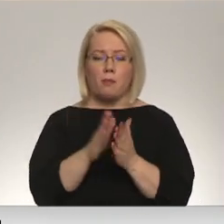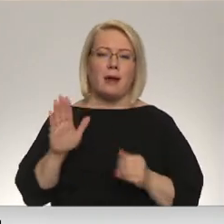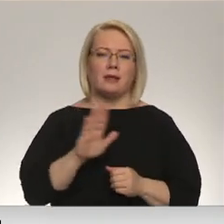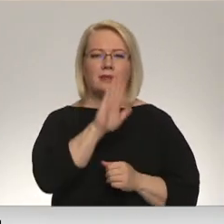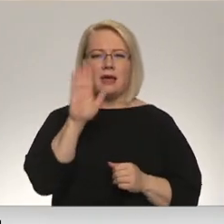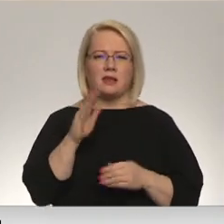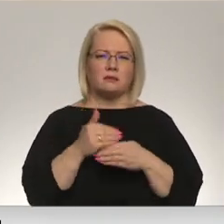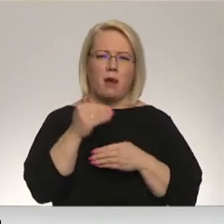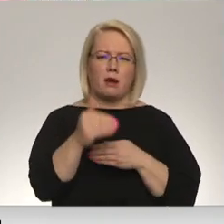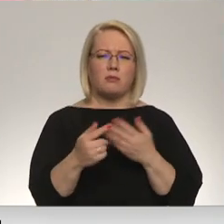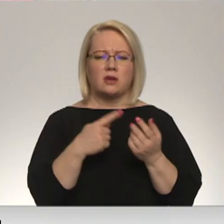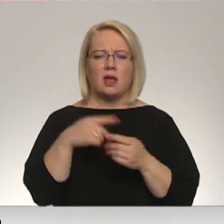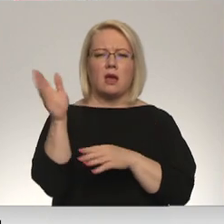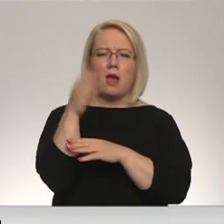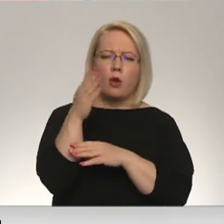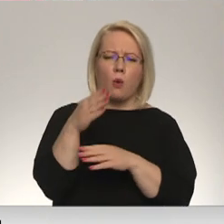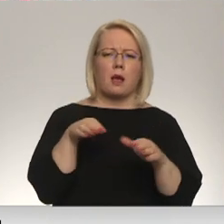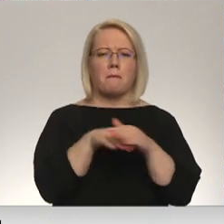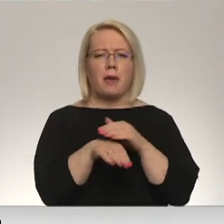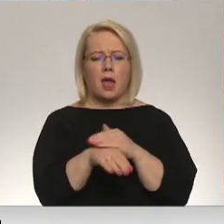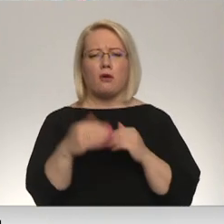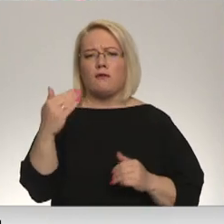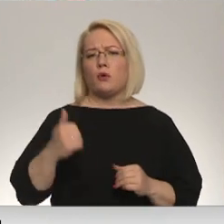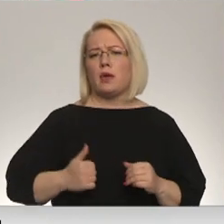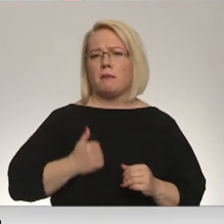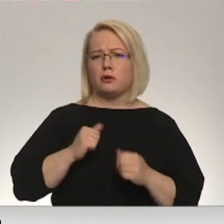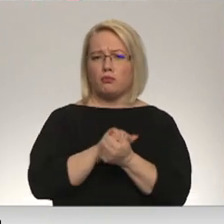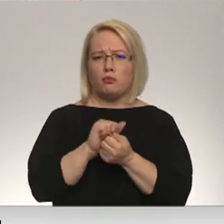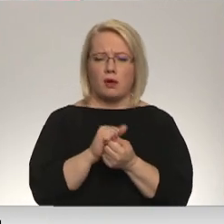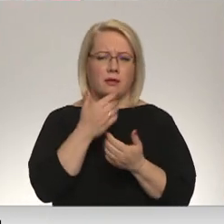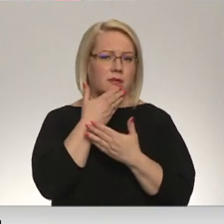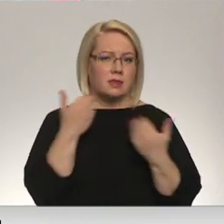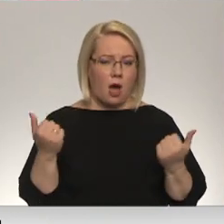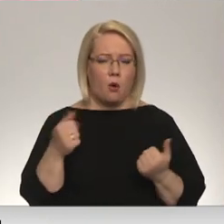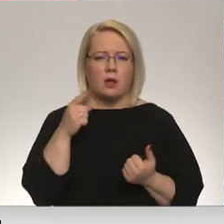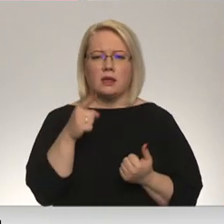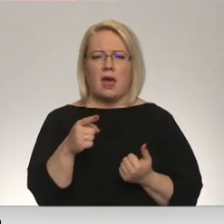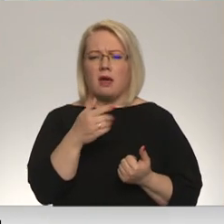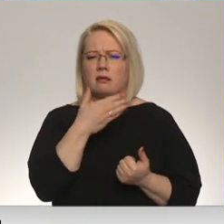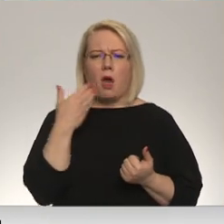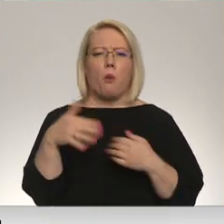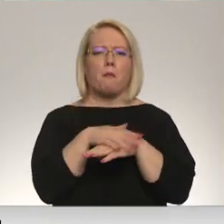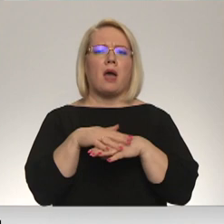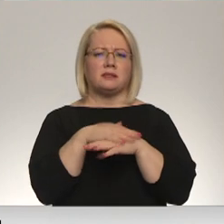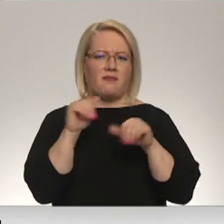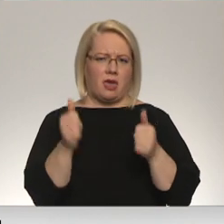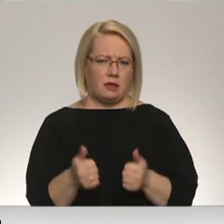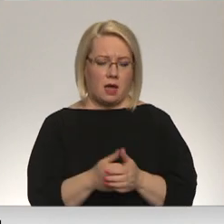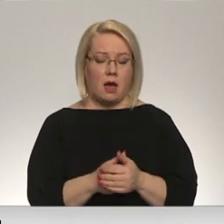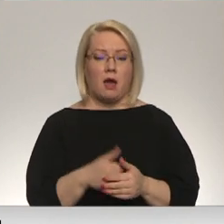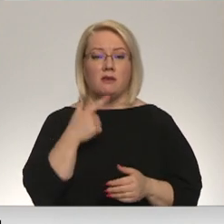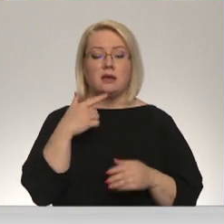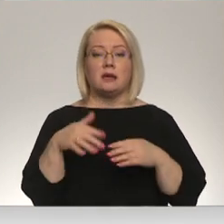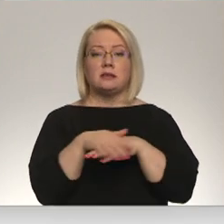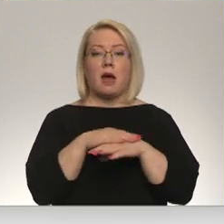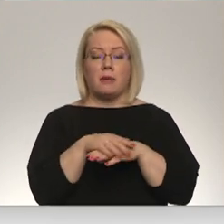skaitu Ukraina skaroga bēgļu un viņu īpašo maizes kārumu nav daudz, tie nenotiek masveidā. Sabiedrību šo uztveru